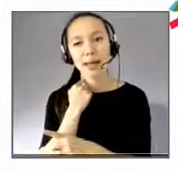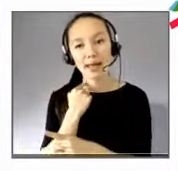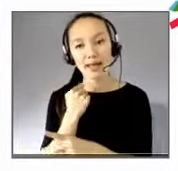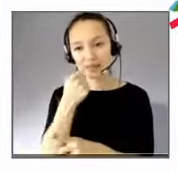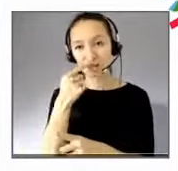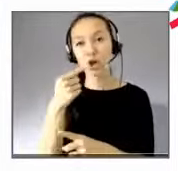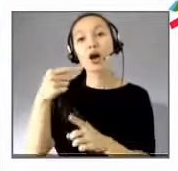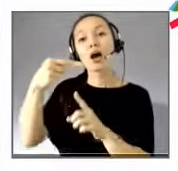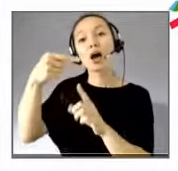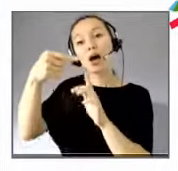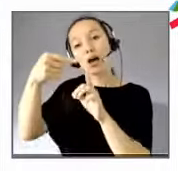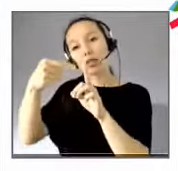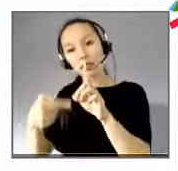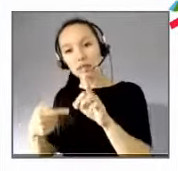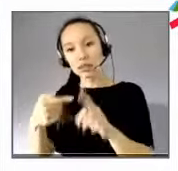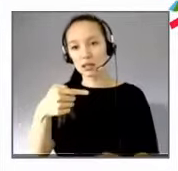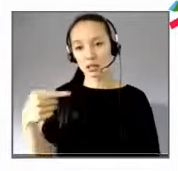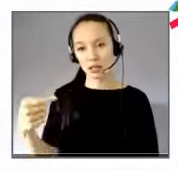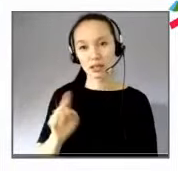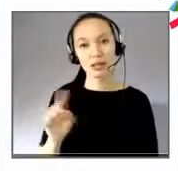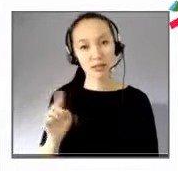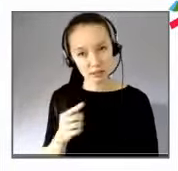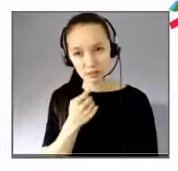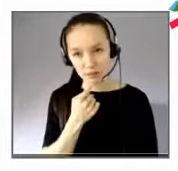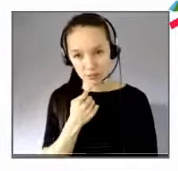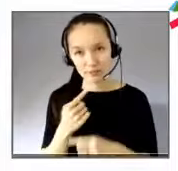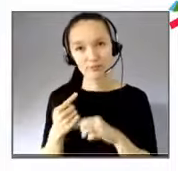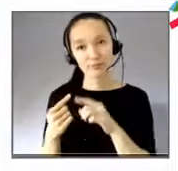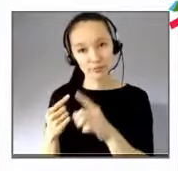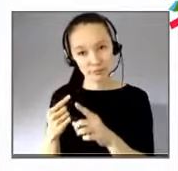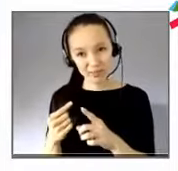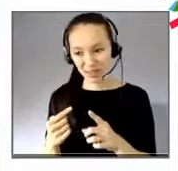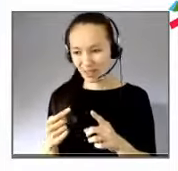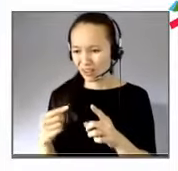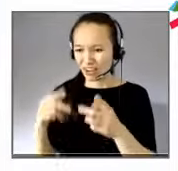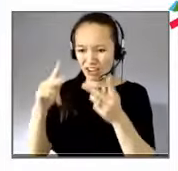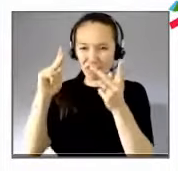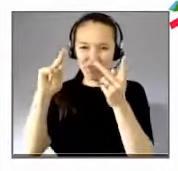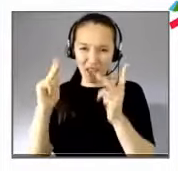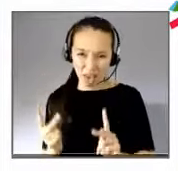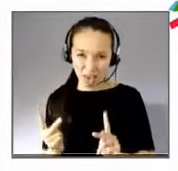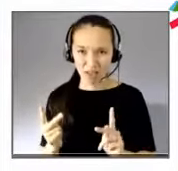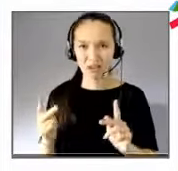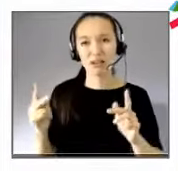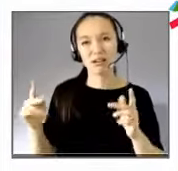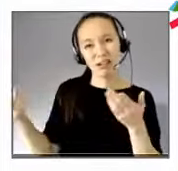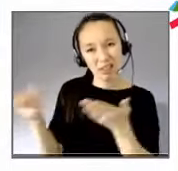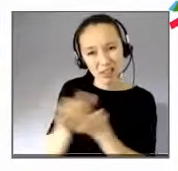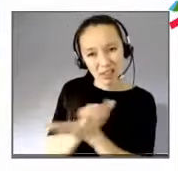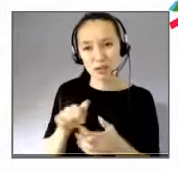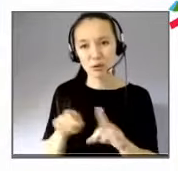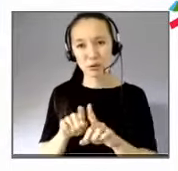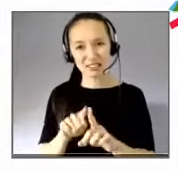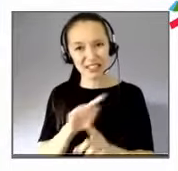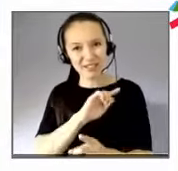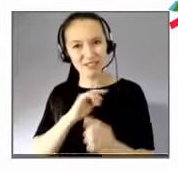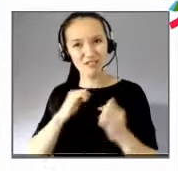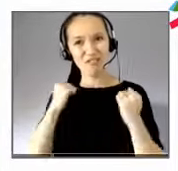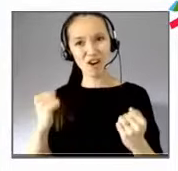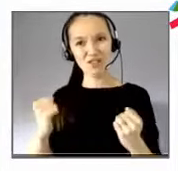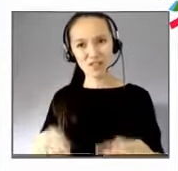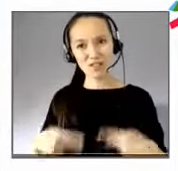destruction de valeur, force de vie. Évidemment, des personnes qui sont en situation de fragilité,